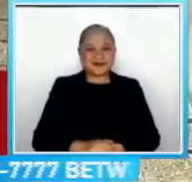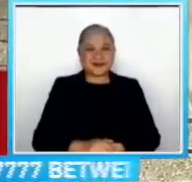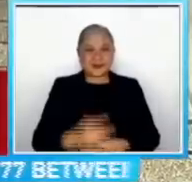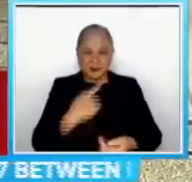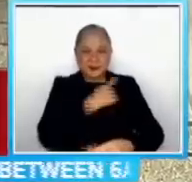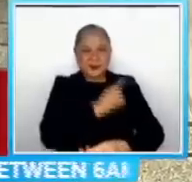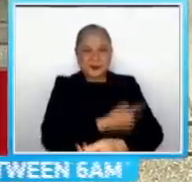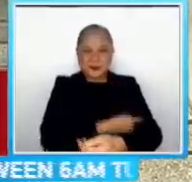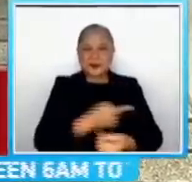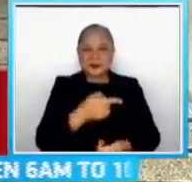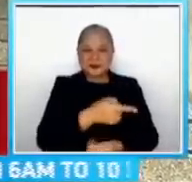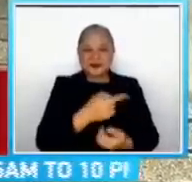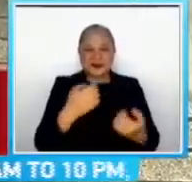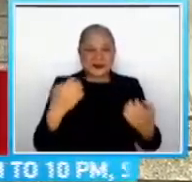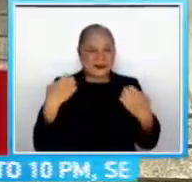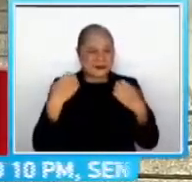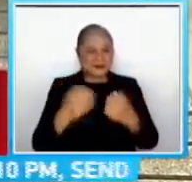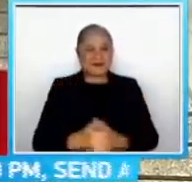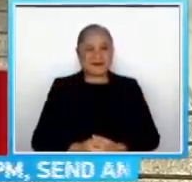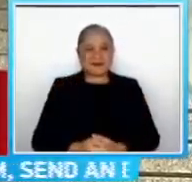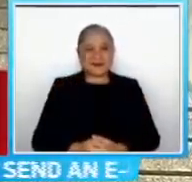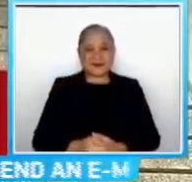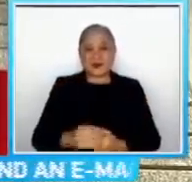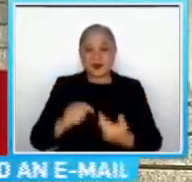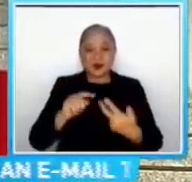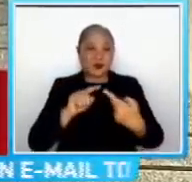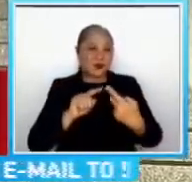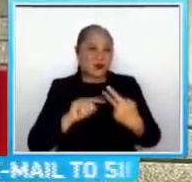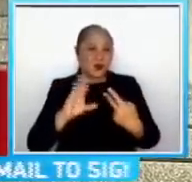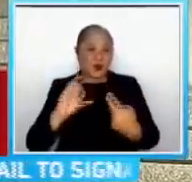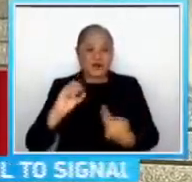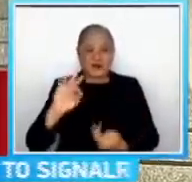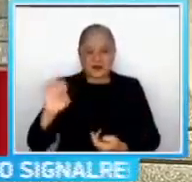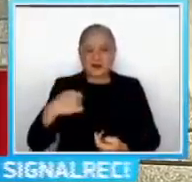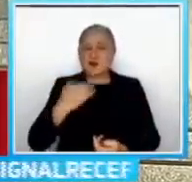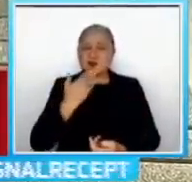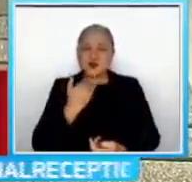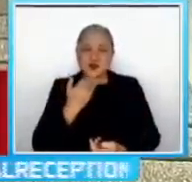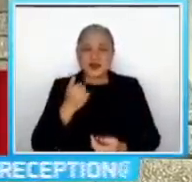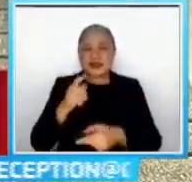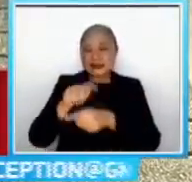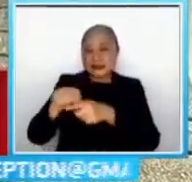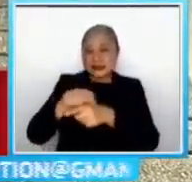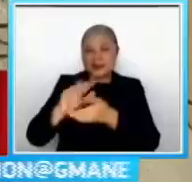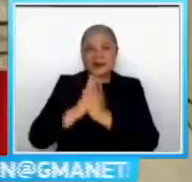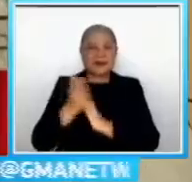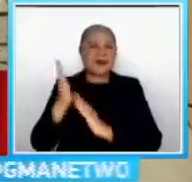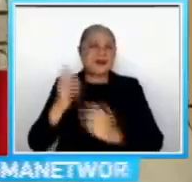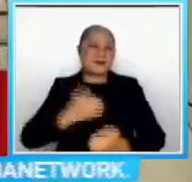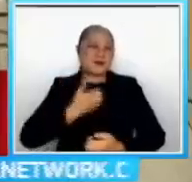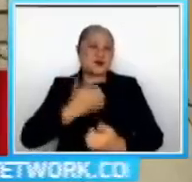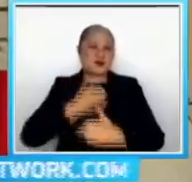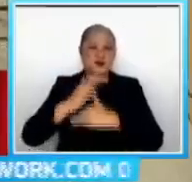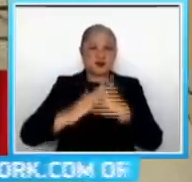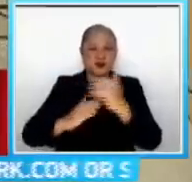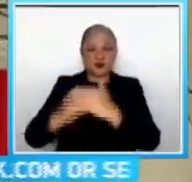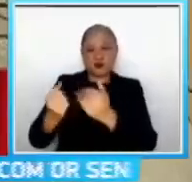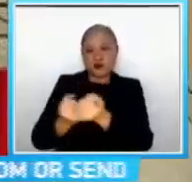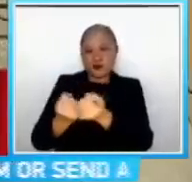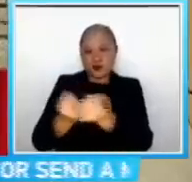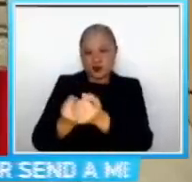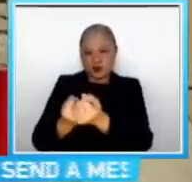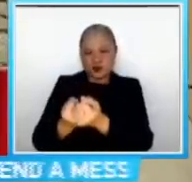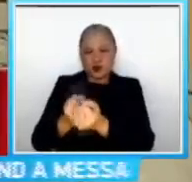Si Coffee na napaka-sweet ay sinasanay naman para maging emotional support dog Para sa mga elderly